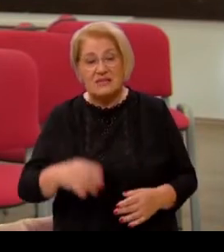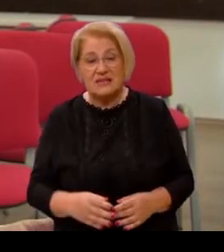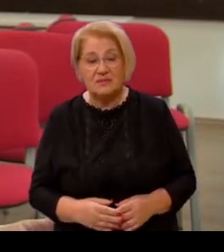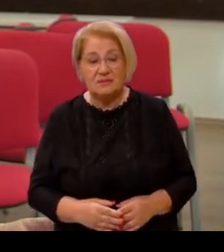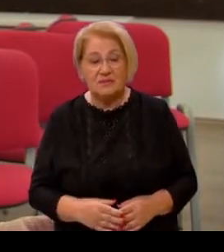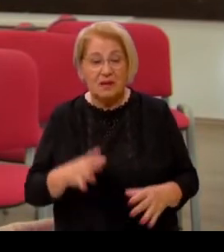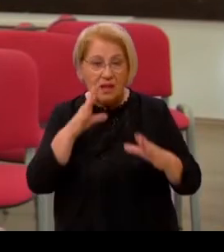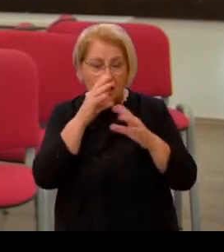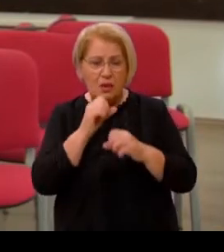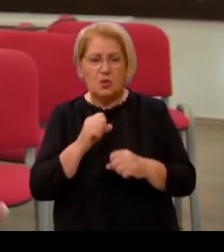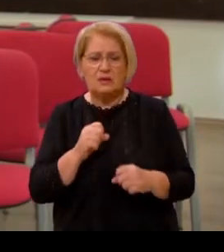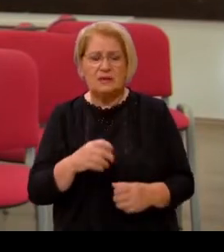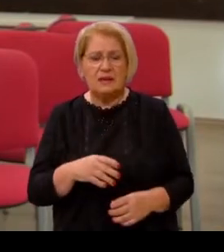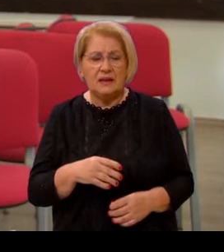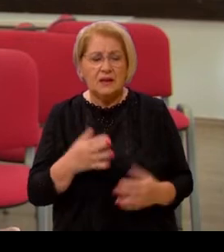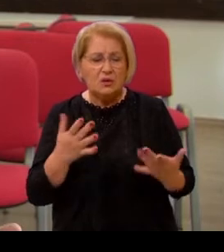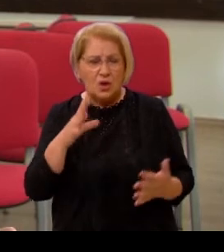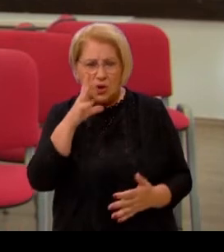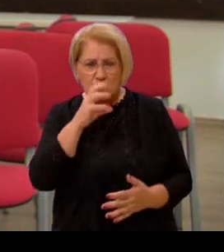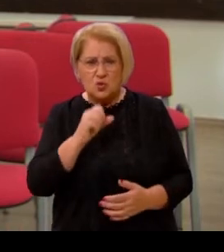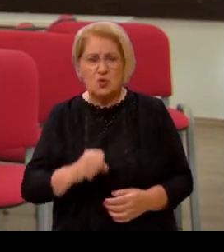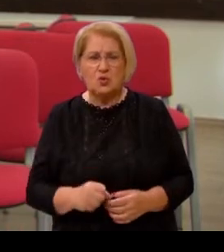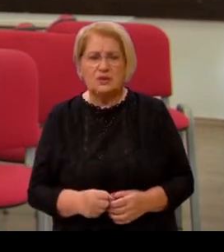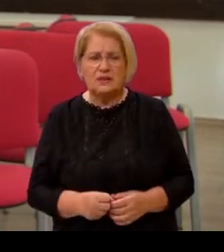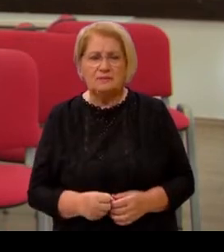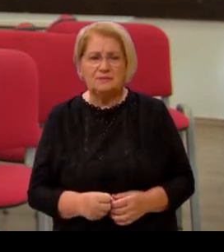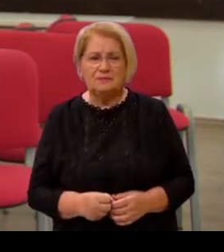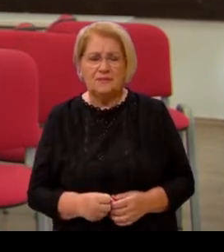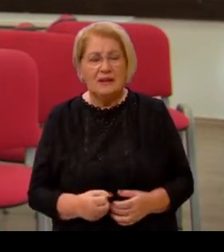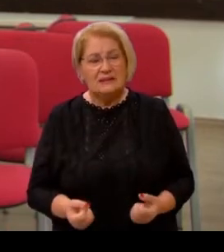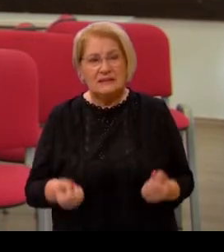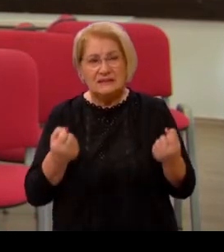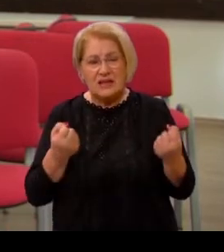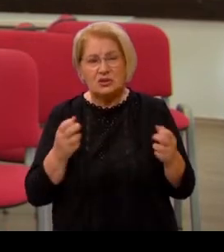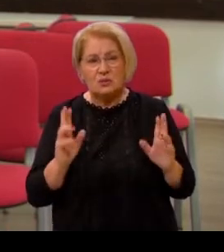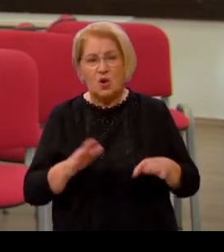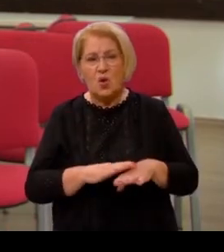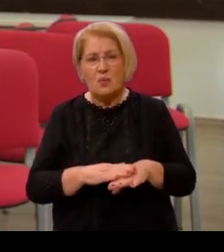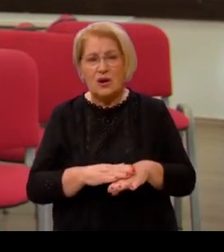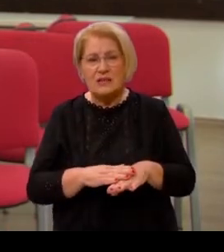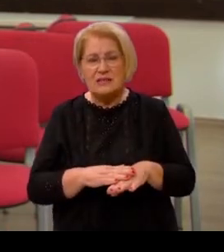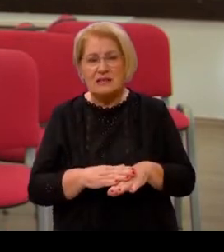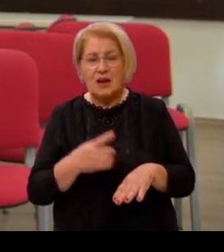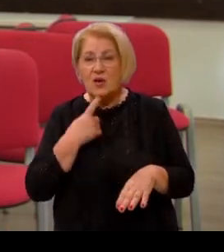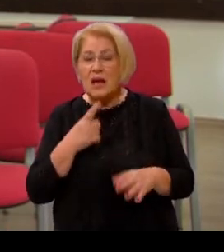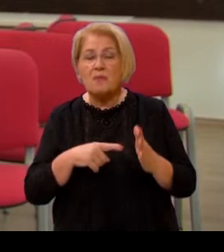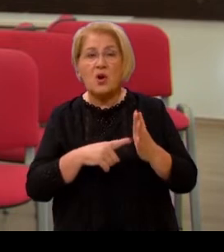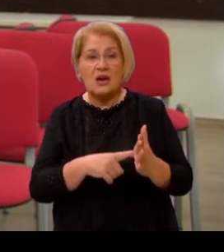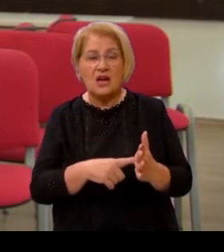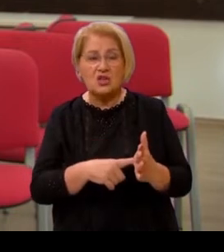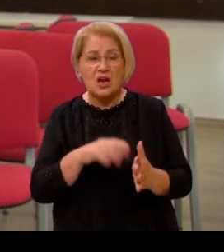Ljuti su, toliko su ljuti da teško mogu oprostiti, ako bar netko ne pokaže,